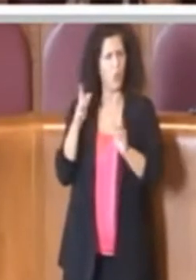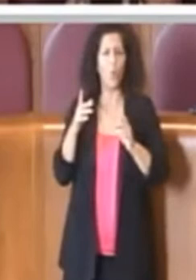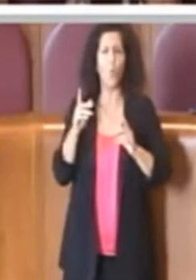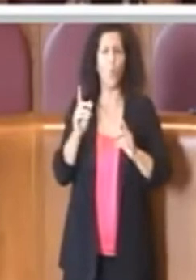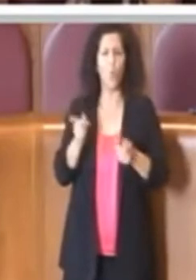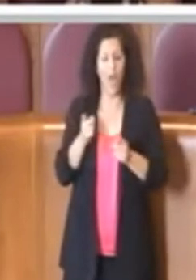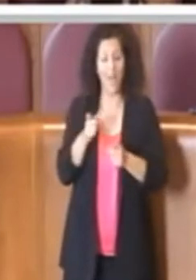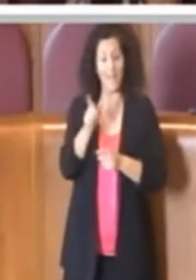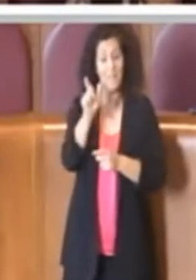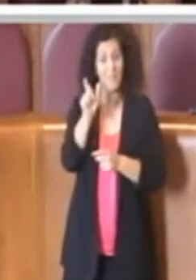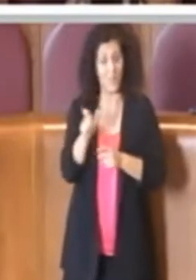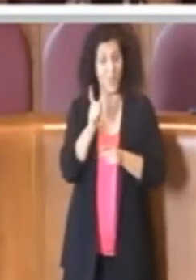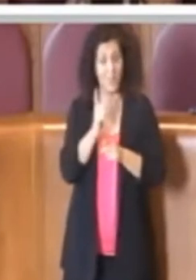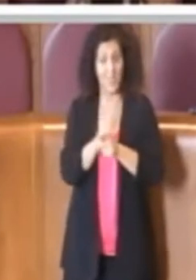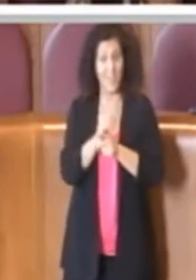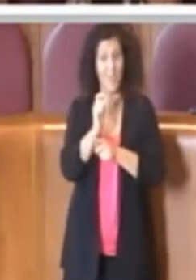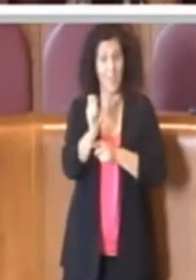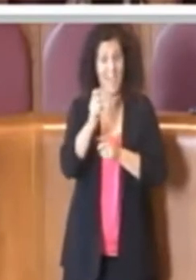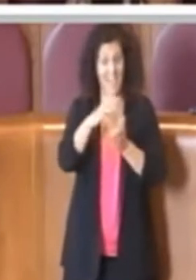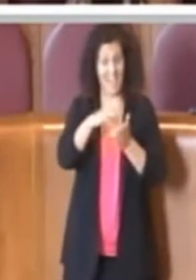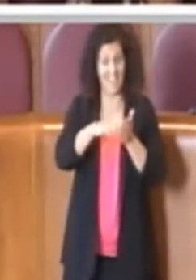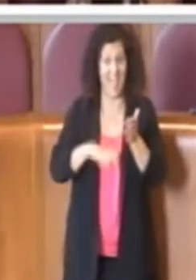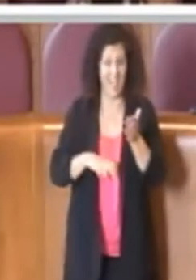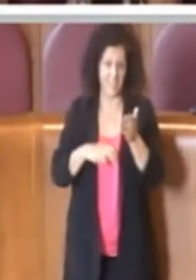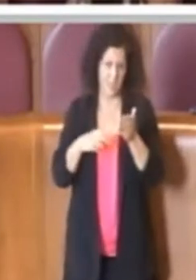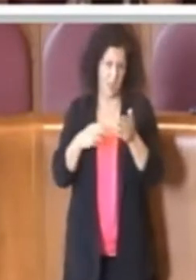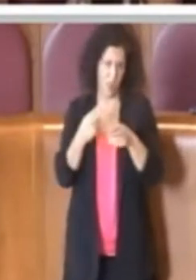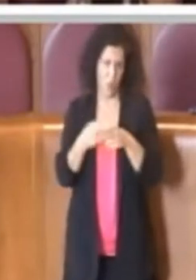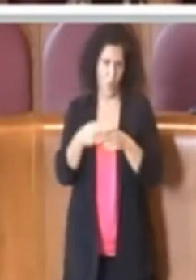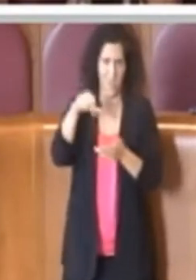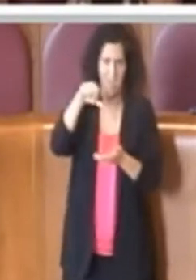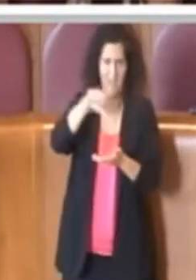di Roma Capitale e delle sue partecipate